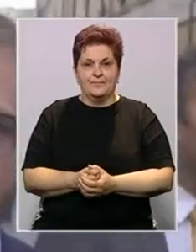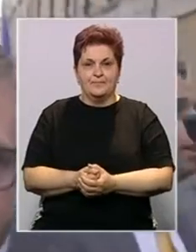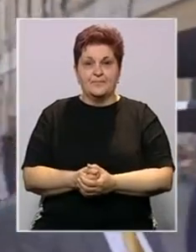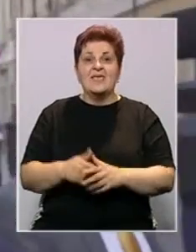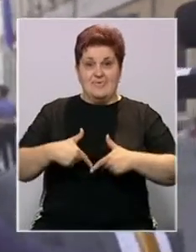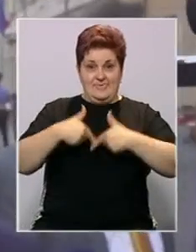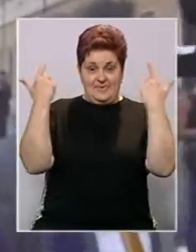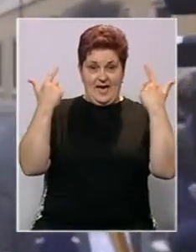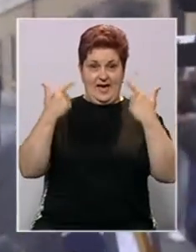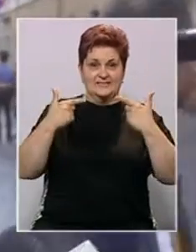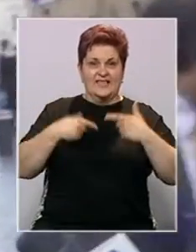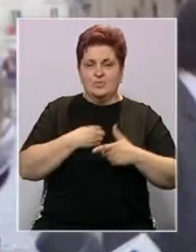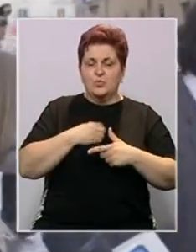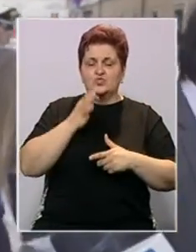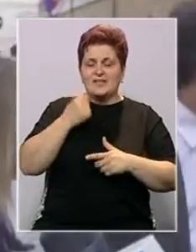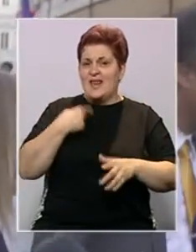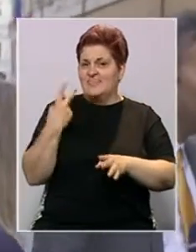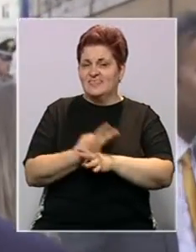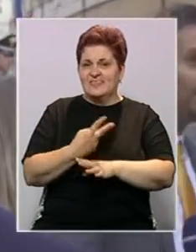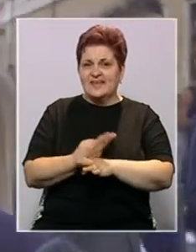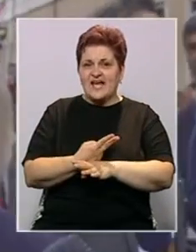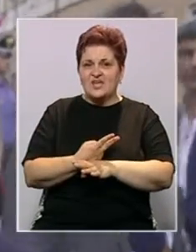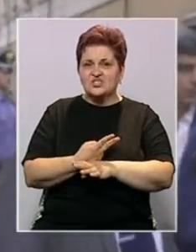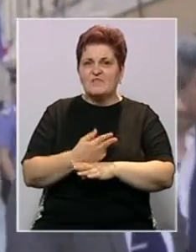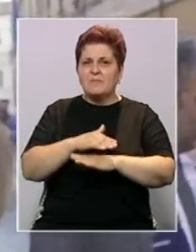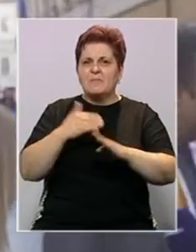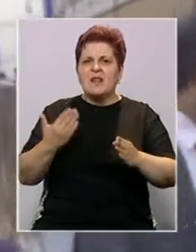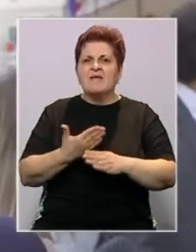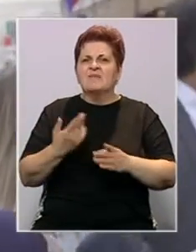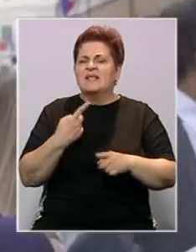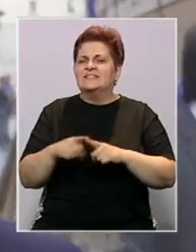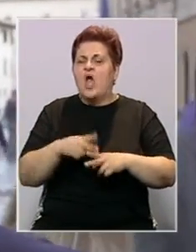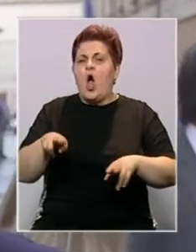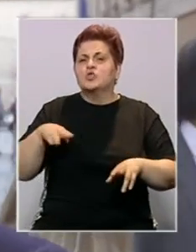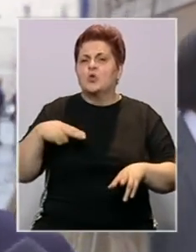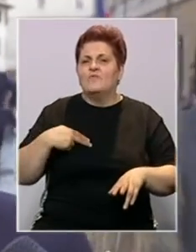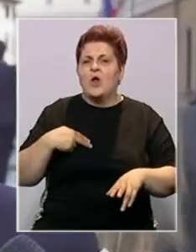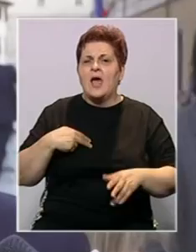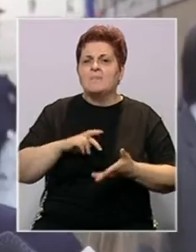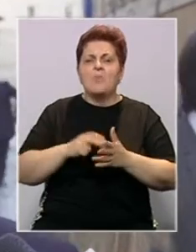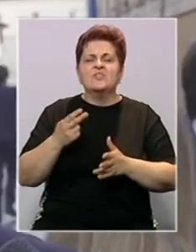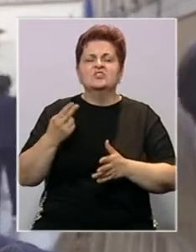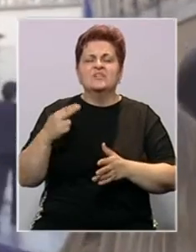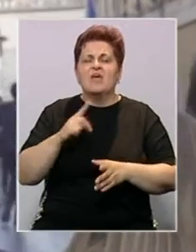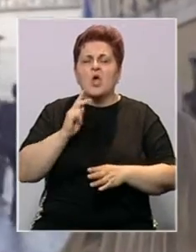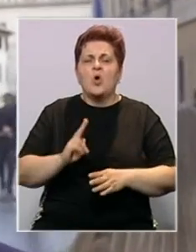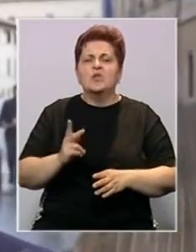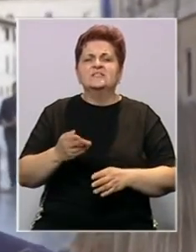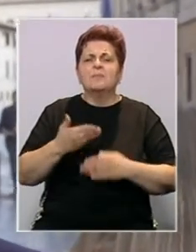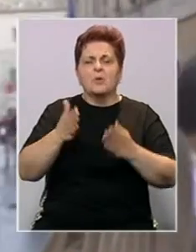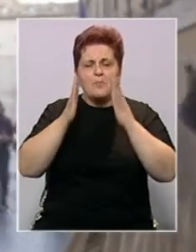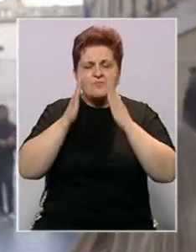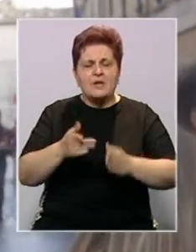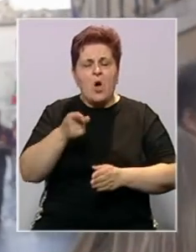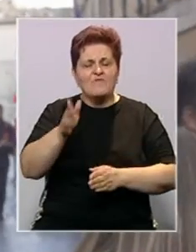Jasno je da je danas tužan dan za našu državu jer je u Senatu vladao veliki nedostatak odgovornosti stranaka koje nisu glasale o prijedlogu povjerenja